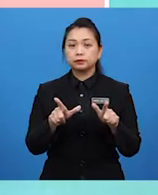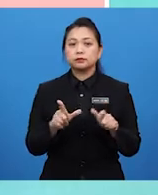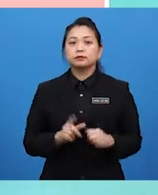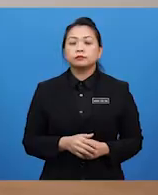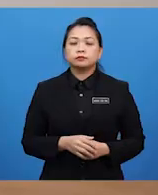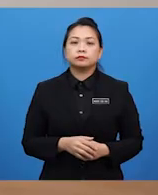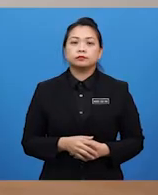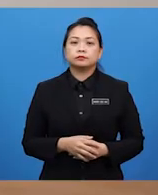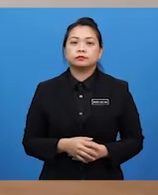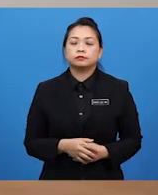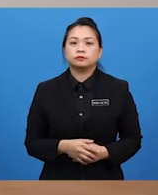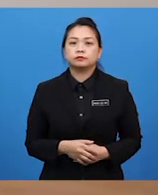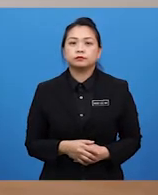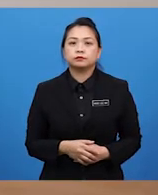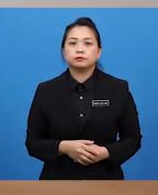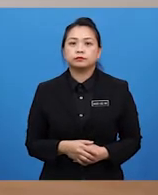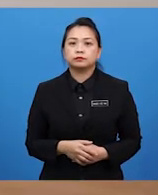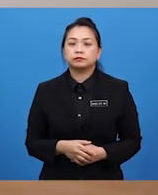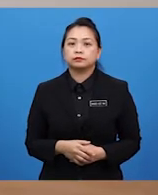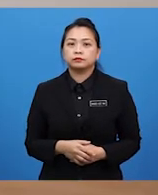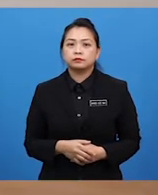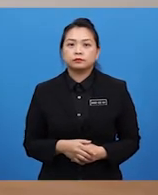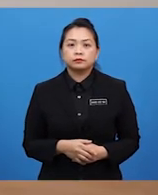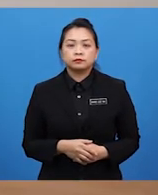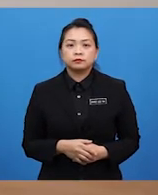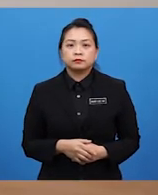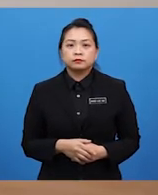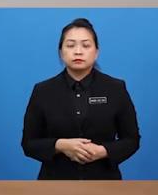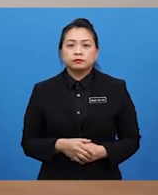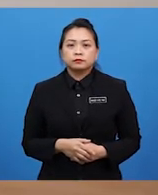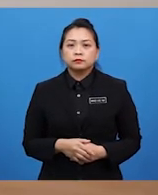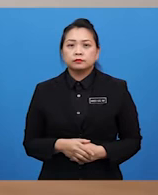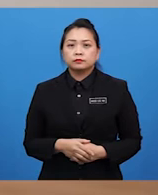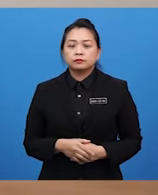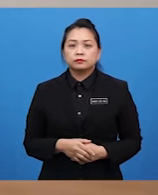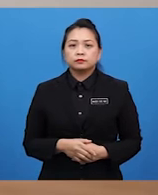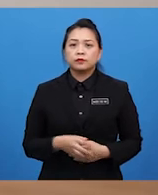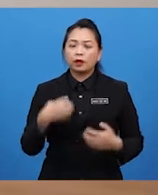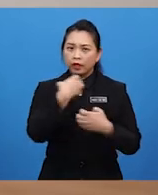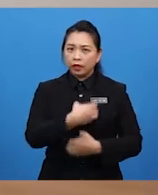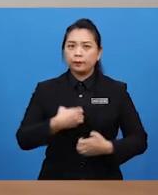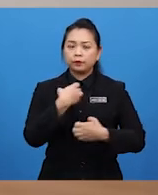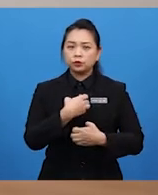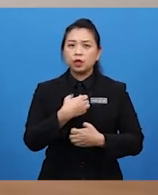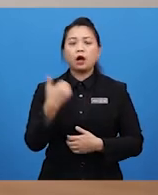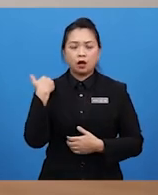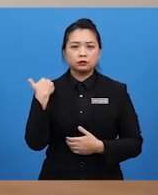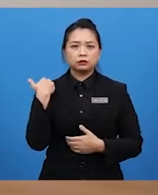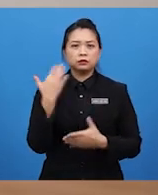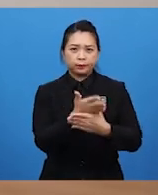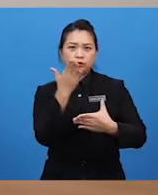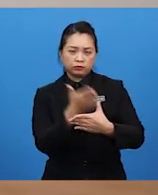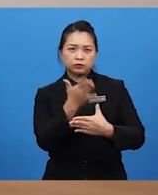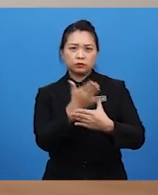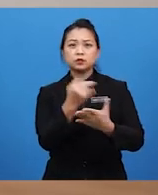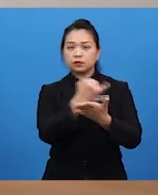persekitaran. Boleh jadi tadi, Cikgu Jons. kata. Itulah. Saya dengar emosi juga mempunyai pengaruh kepada seni